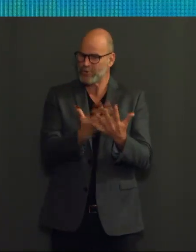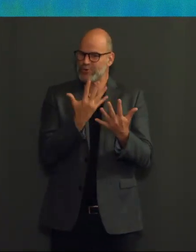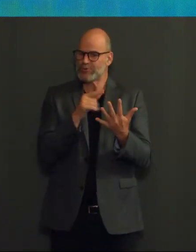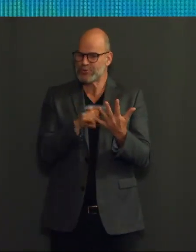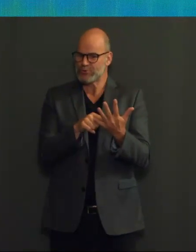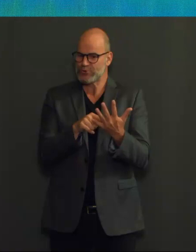varianten.